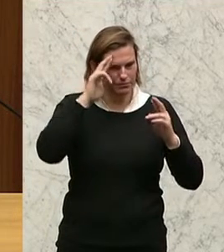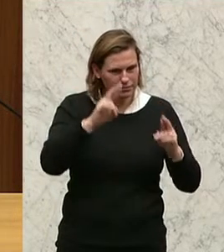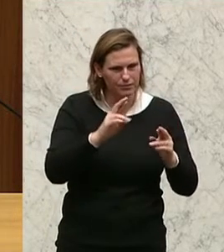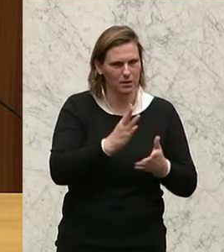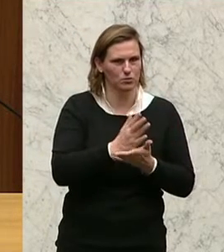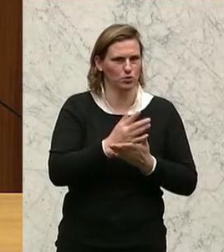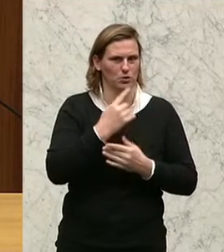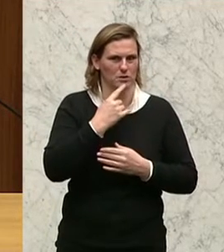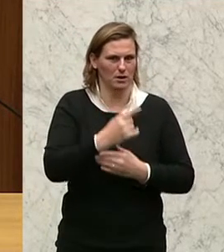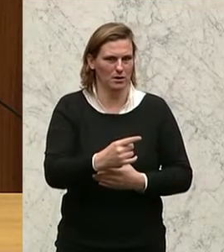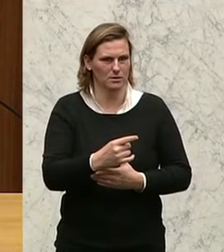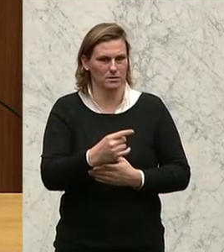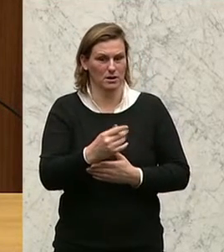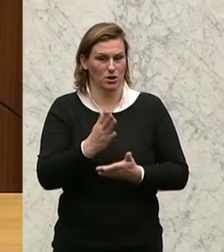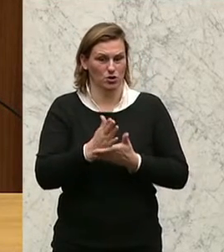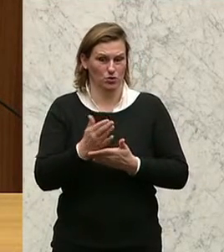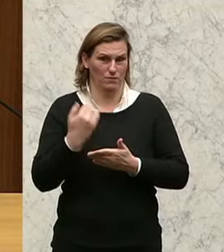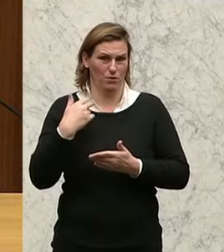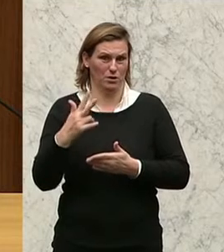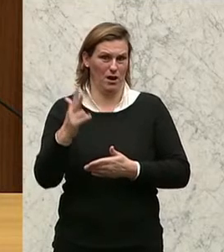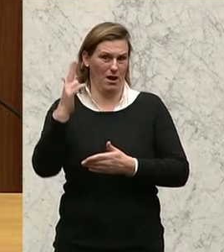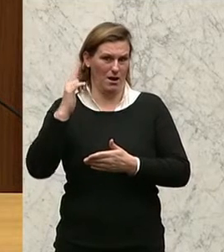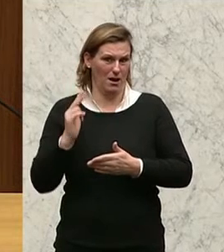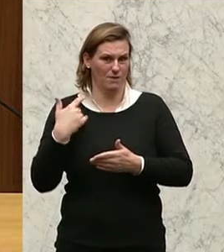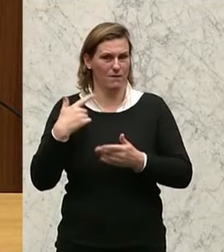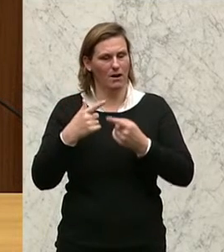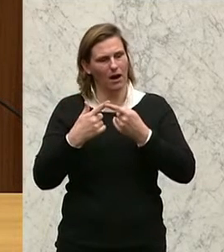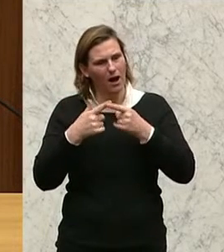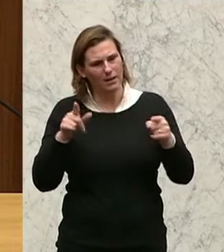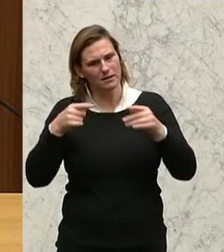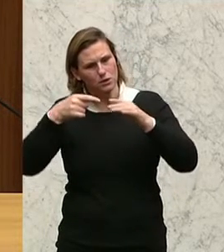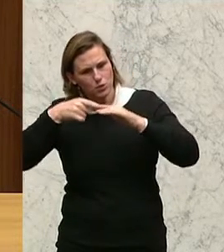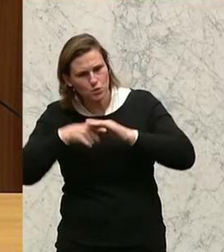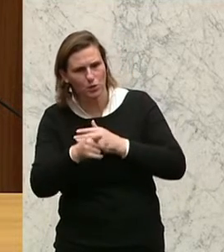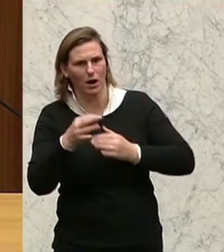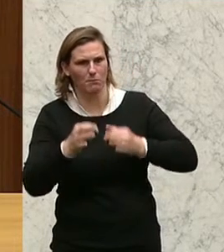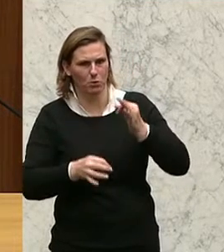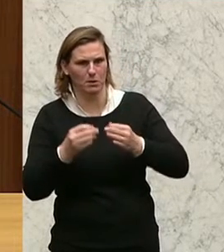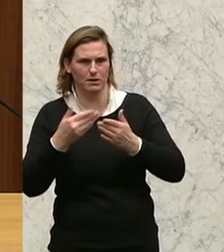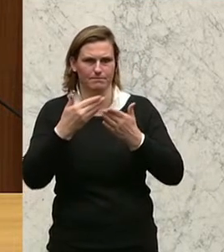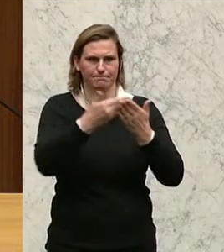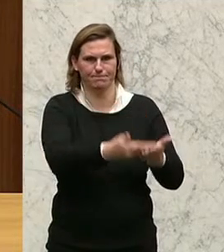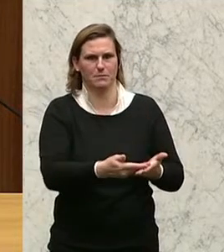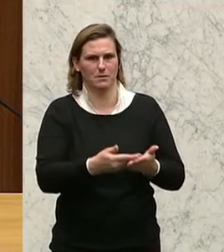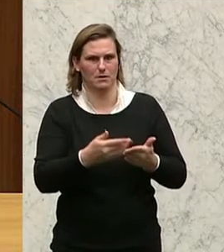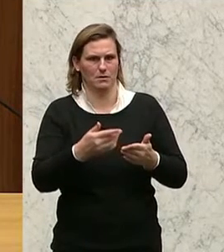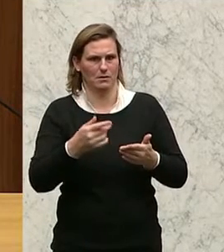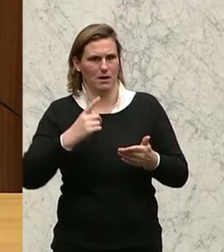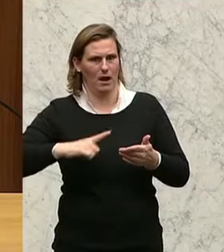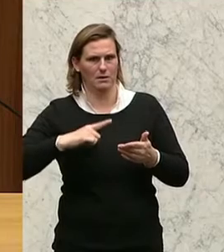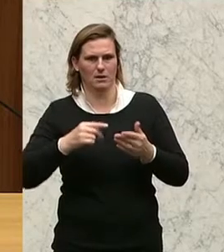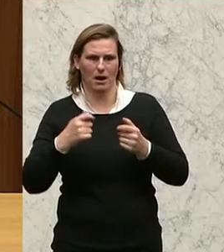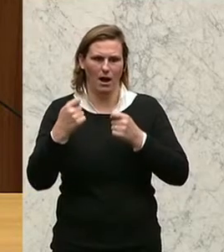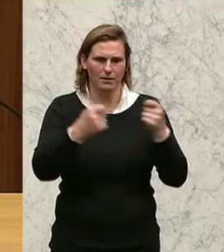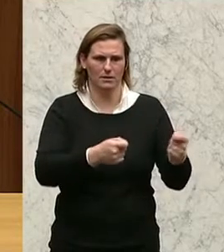betont. Und wir haben schon vor drei Jahren deshalb einen ganz anderen Zugang hier versucht einzuführen. Leider sind unsere Anträge